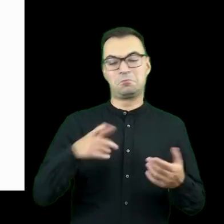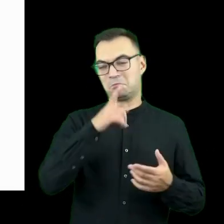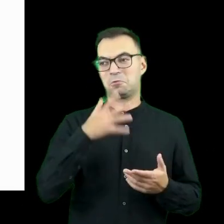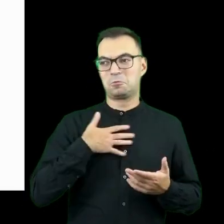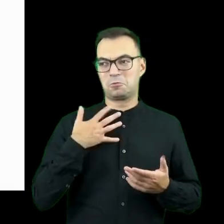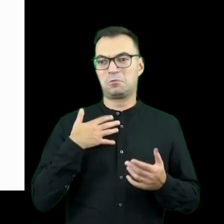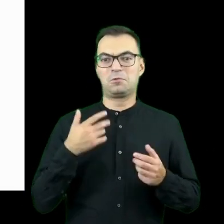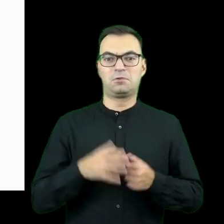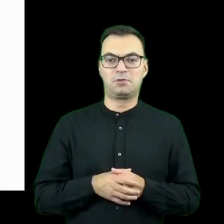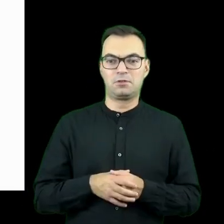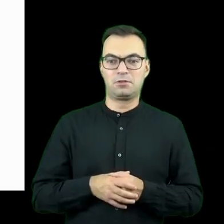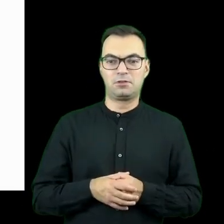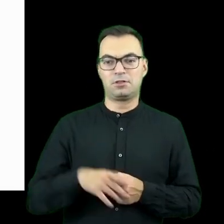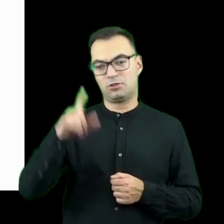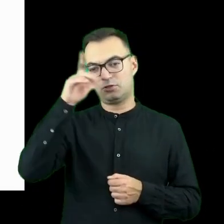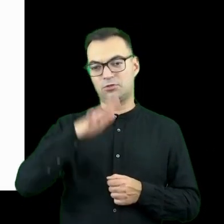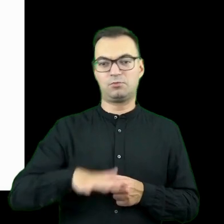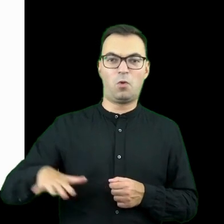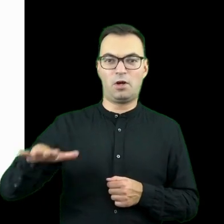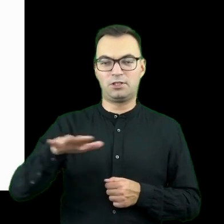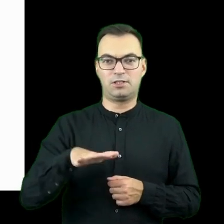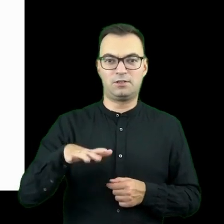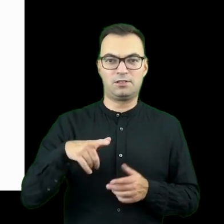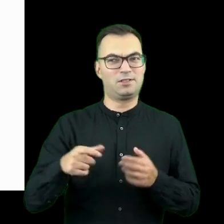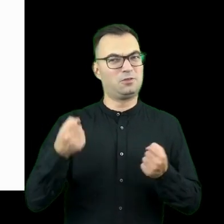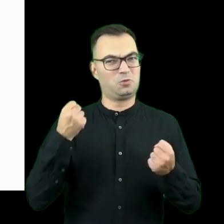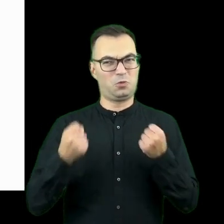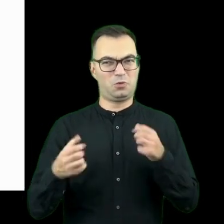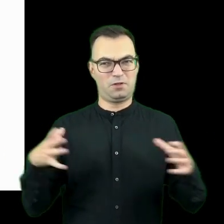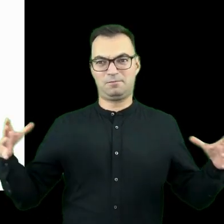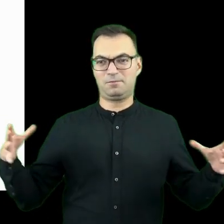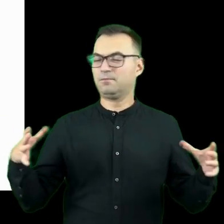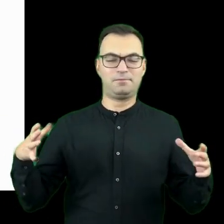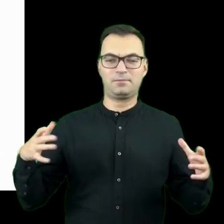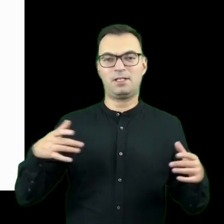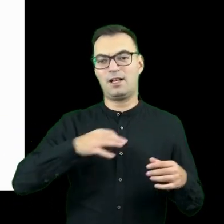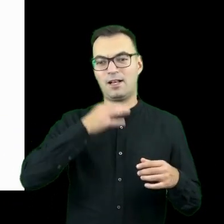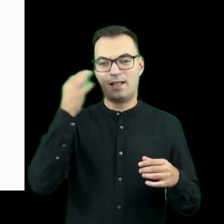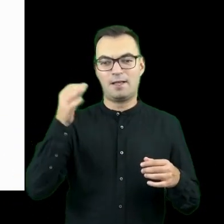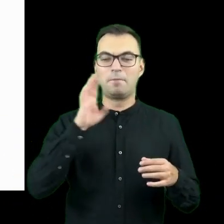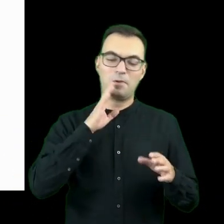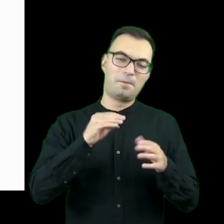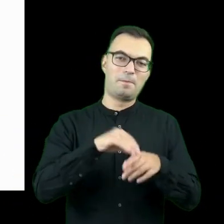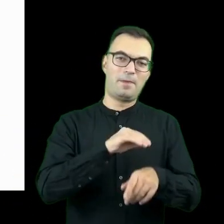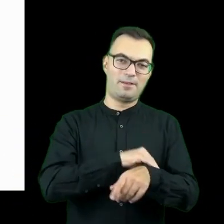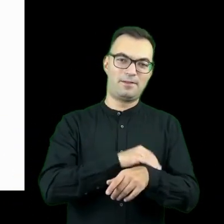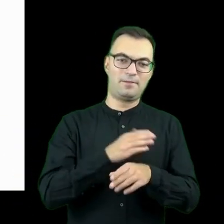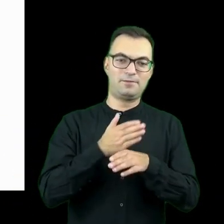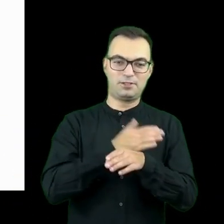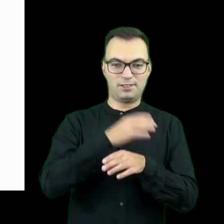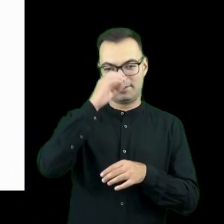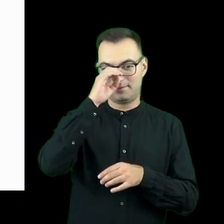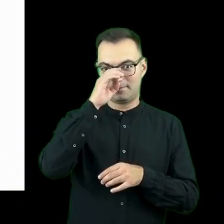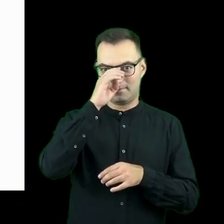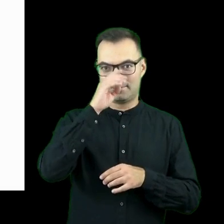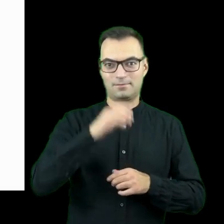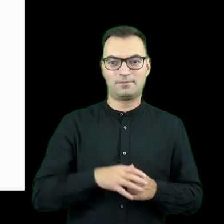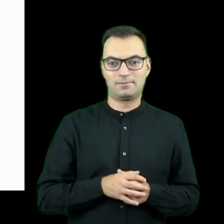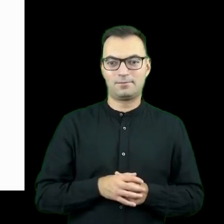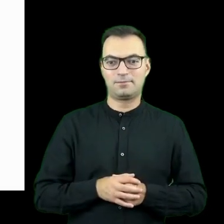uznali, że ponieważ w szerokim społeczeństwie to jest niesamowicie trudne, zgodnie trochę z tą metodologią, którą pokazywałem Wam wcześniej,